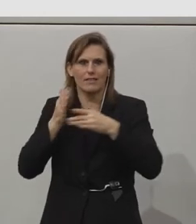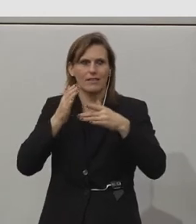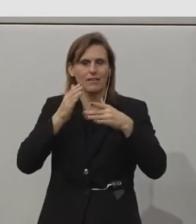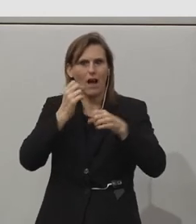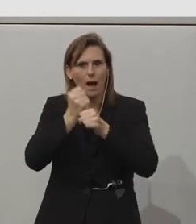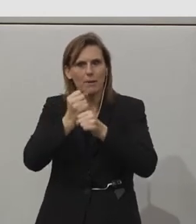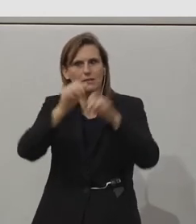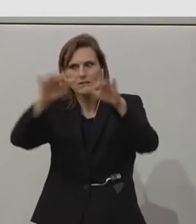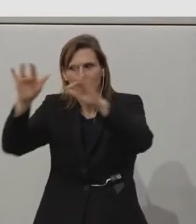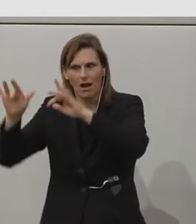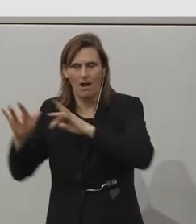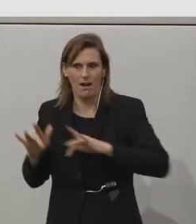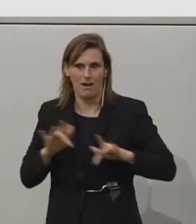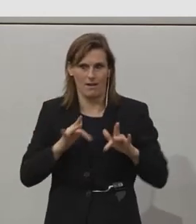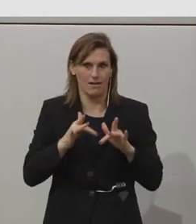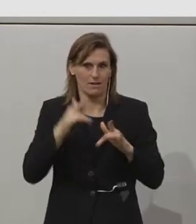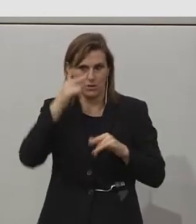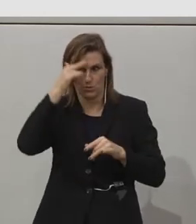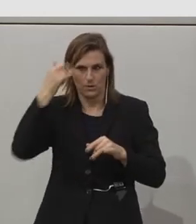dort vor Ort mit den Jugendlichen.